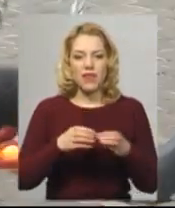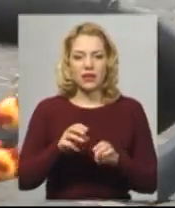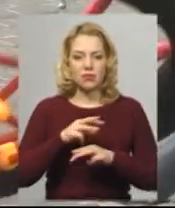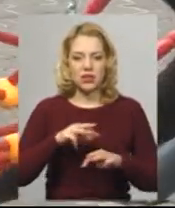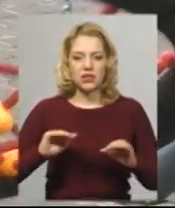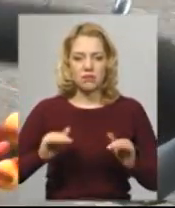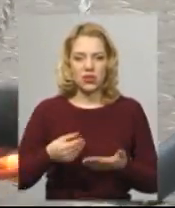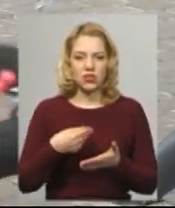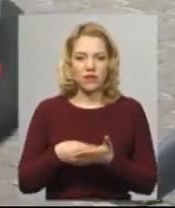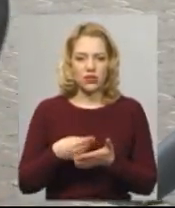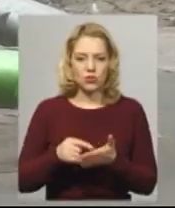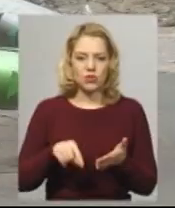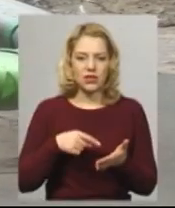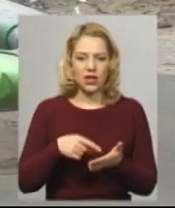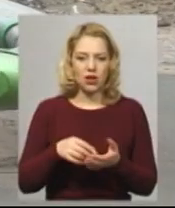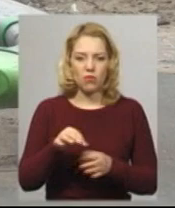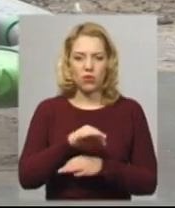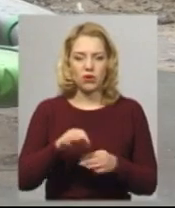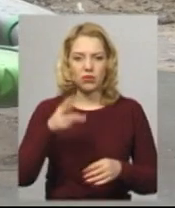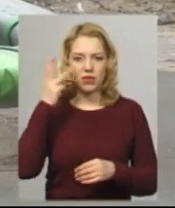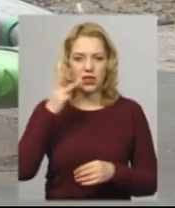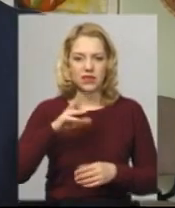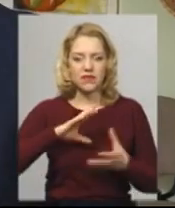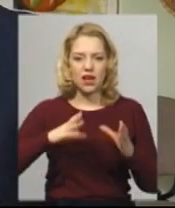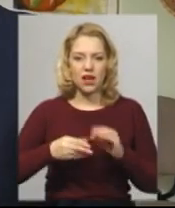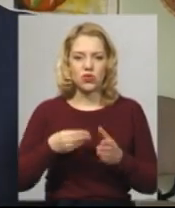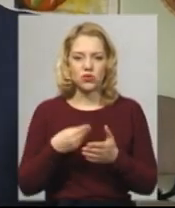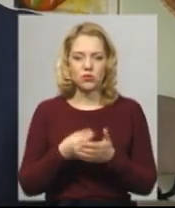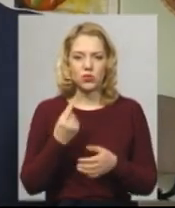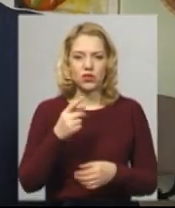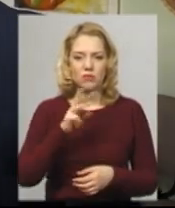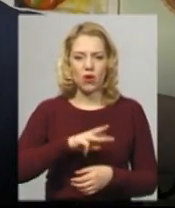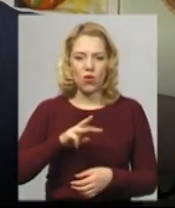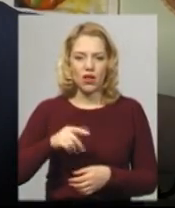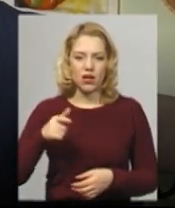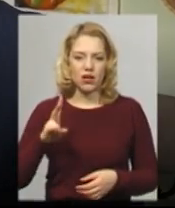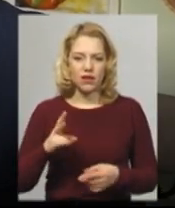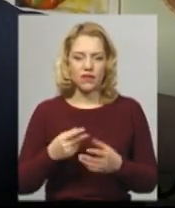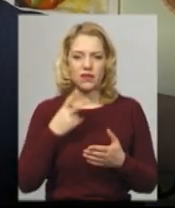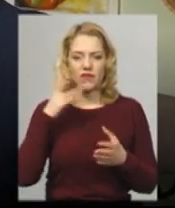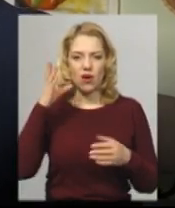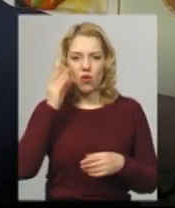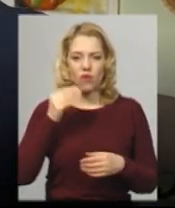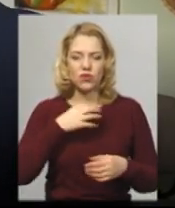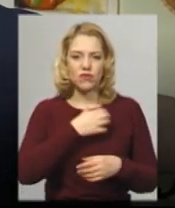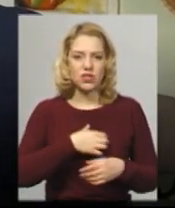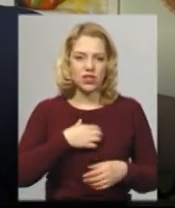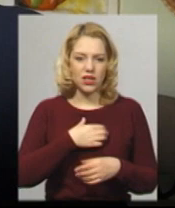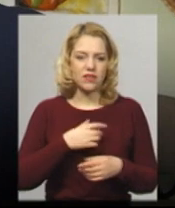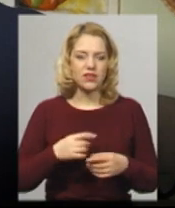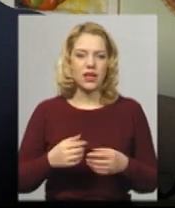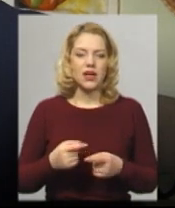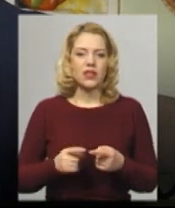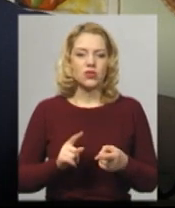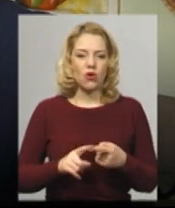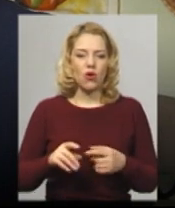фінансування низьких проєктів у Хмельницькому на загальну суму 11 мільйонів гривень. Враховуючи важливість і пріоритетність даного об'єкта, то ми думаємо, що